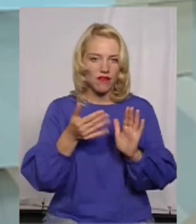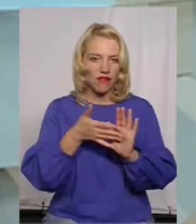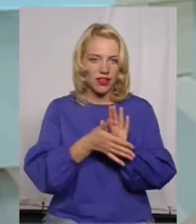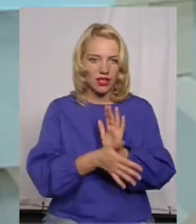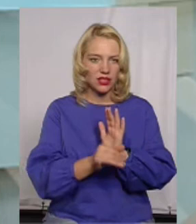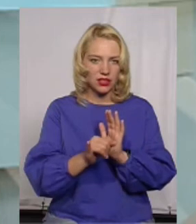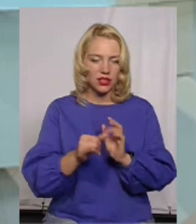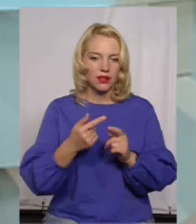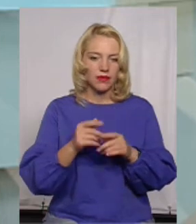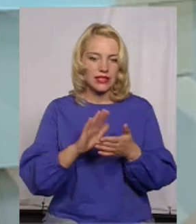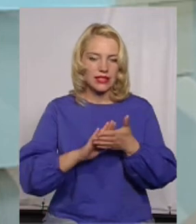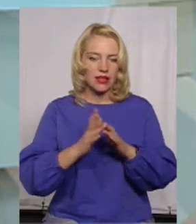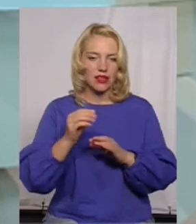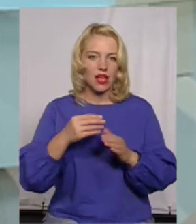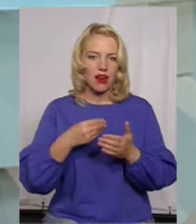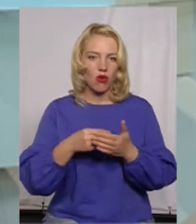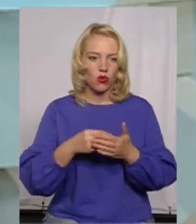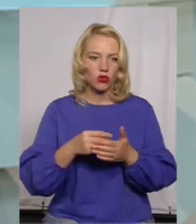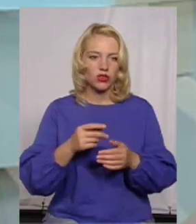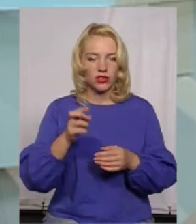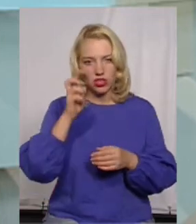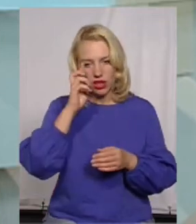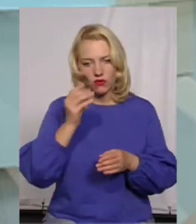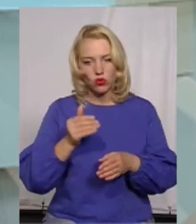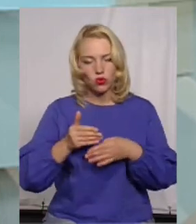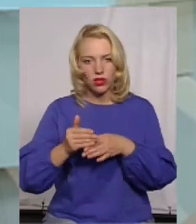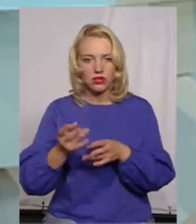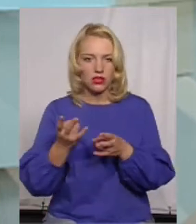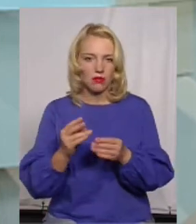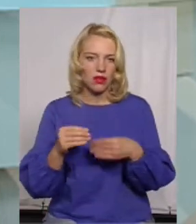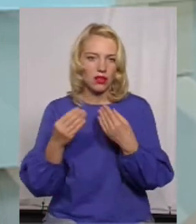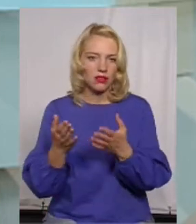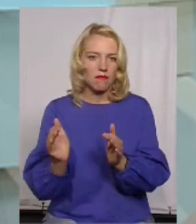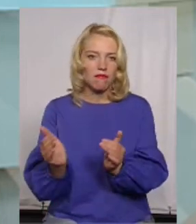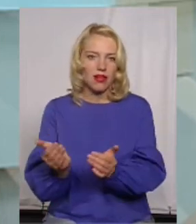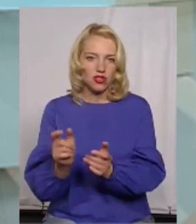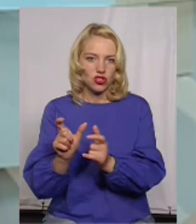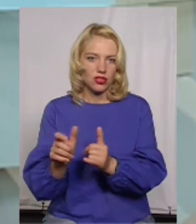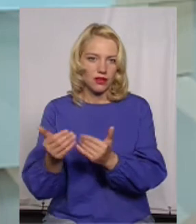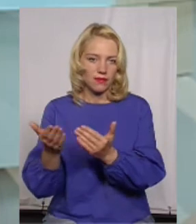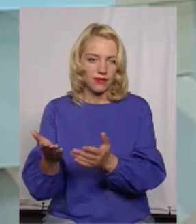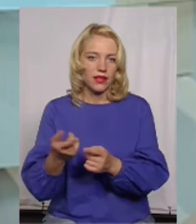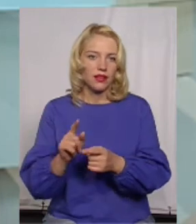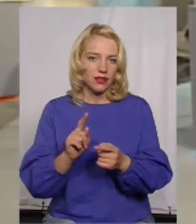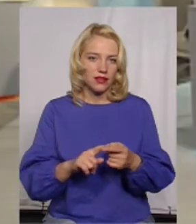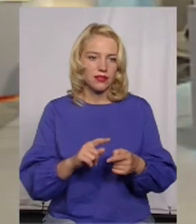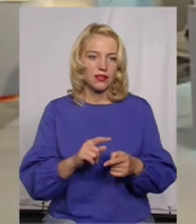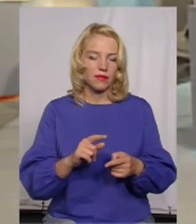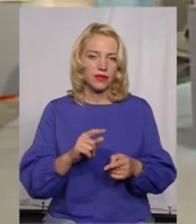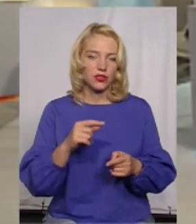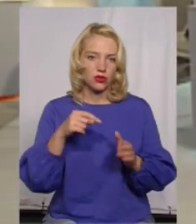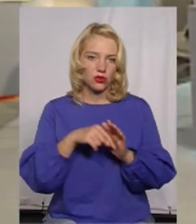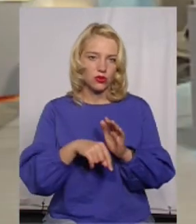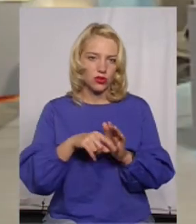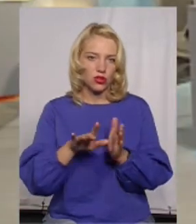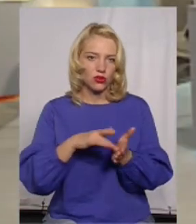розрахунку, певної якоїсь державної дотації потрібно дати менше. Тобто, тут момент просто безпосередньо в розрахунку цієї